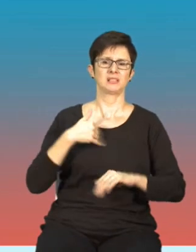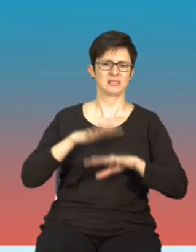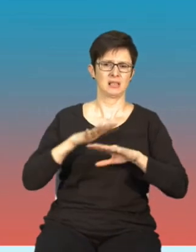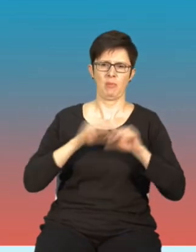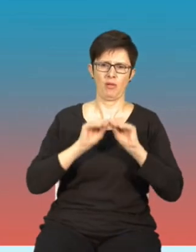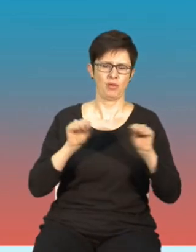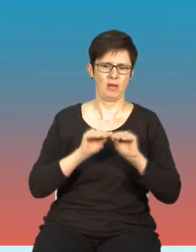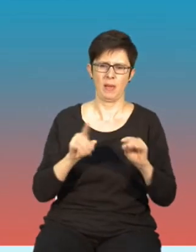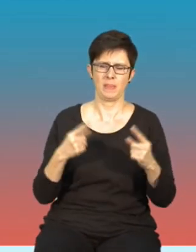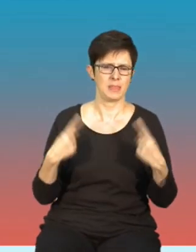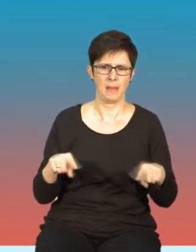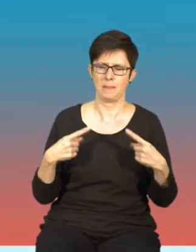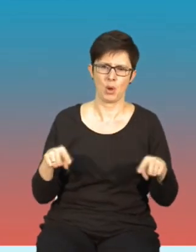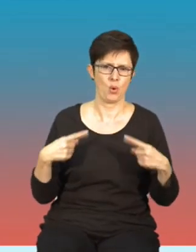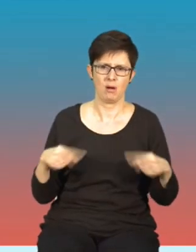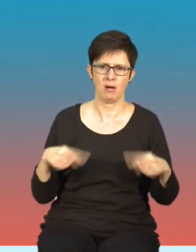nie były